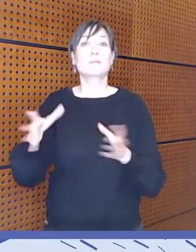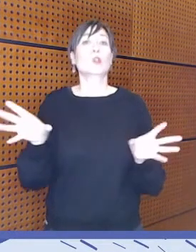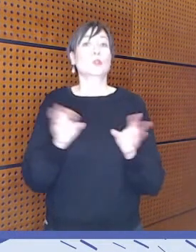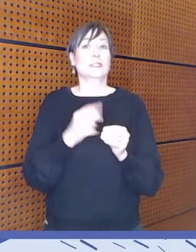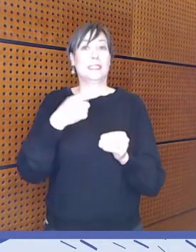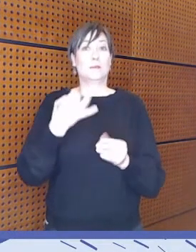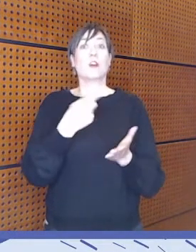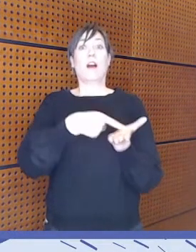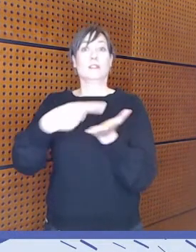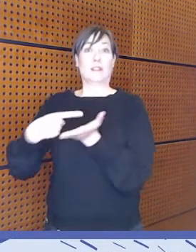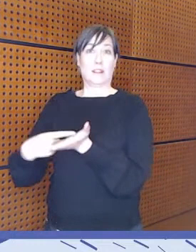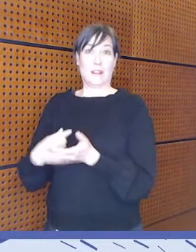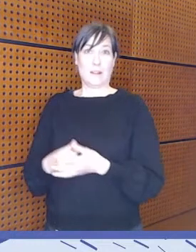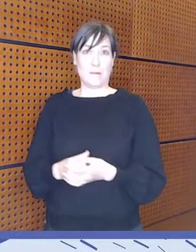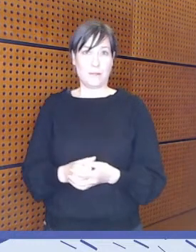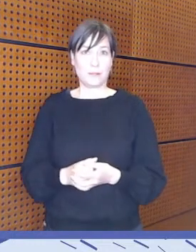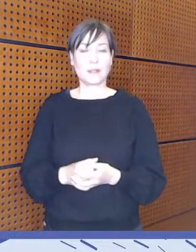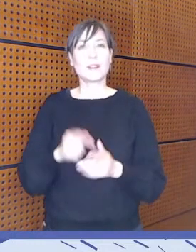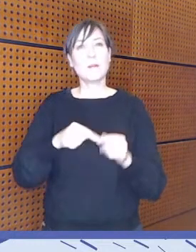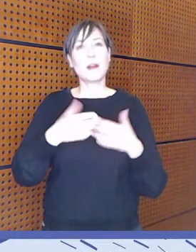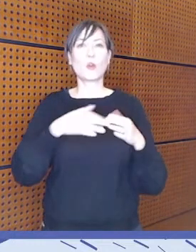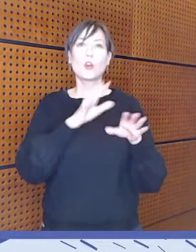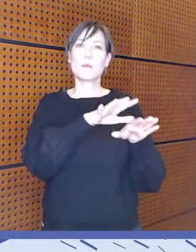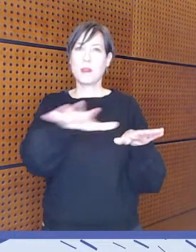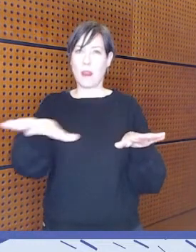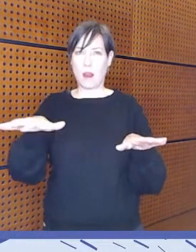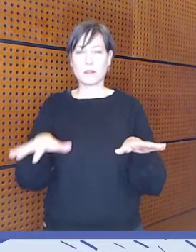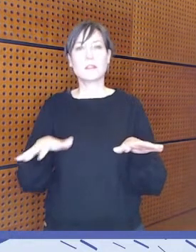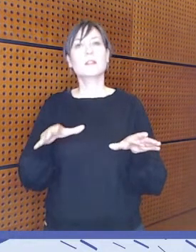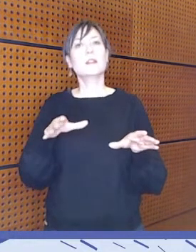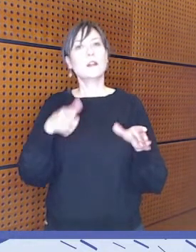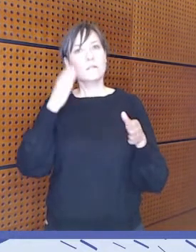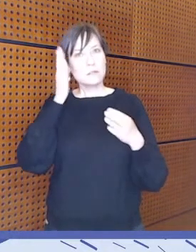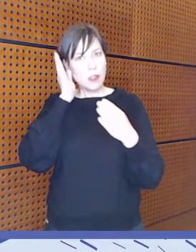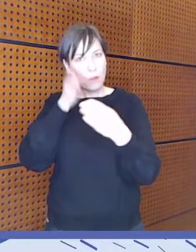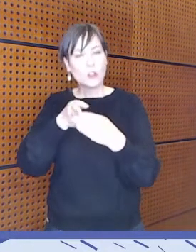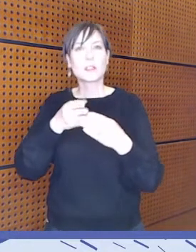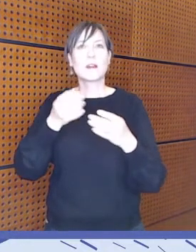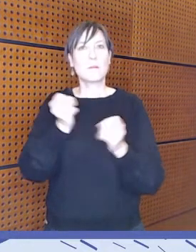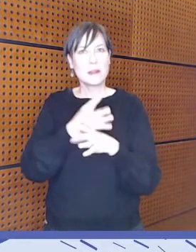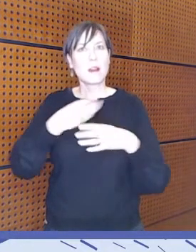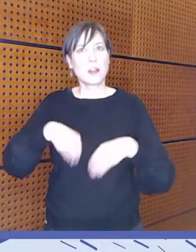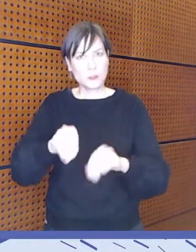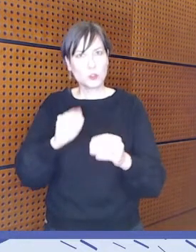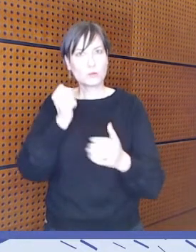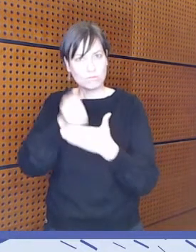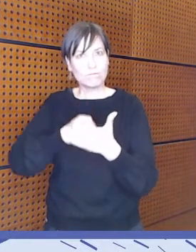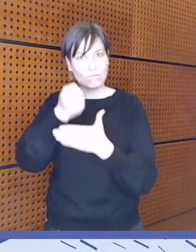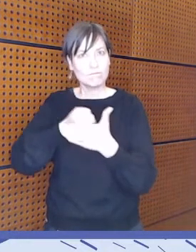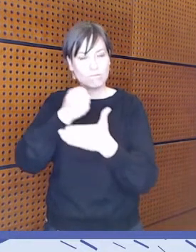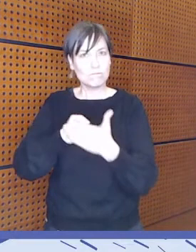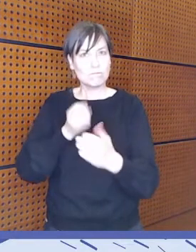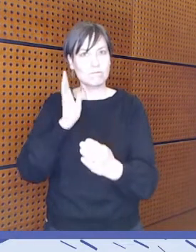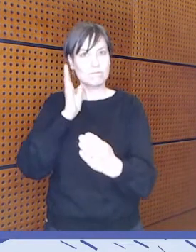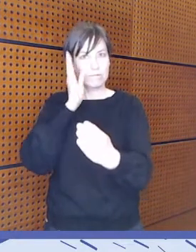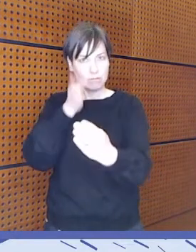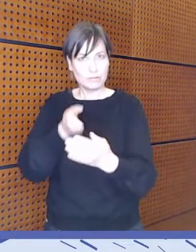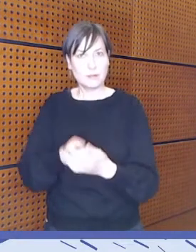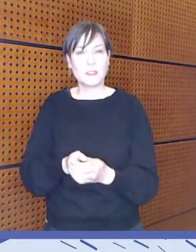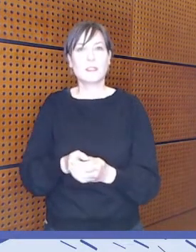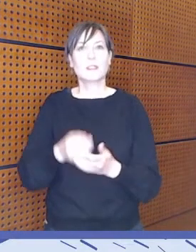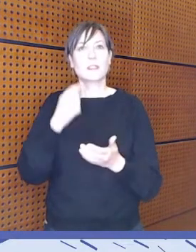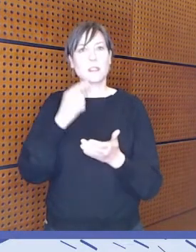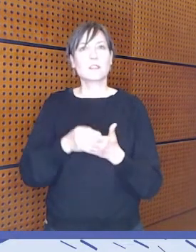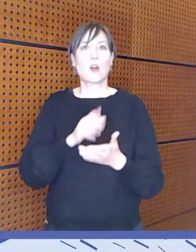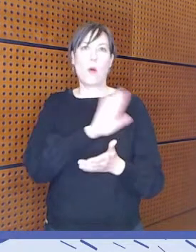Tai sellaisia toimijoita, jotka päätoiminaan edistää mediakasvatusta, sekä sellaisia, joilla tämä näkökulma on mukana siinä, kun he pyrkivät edistämään